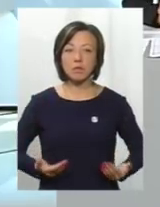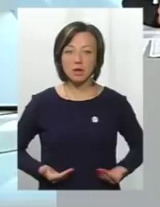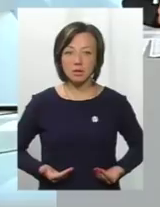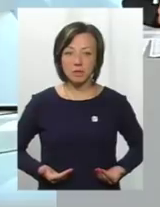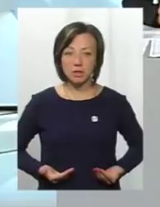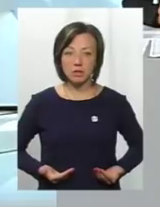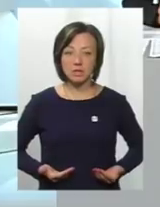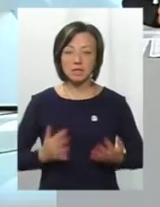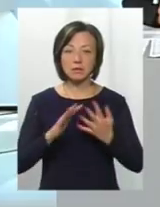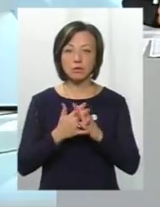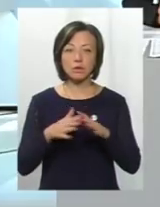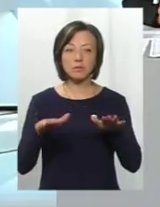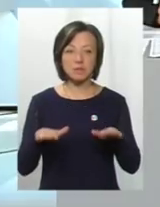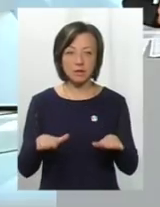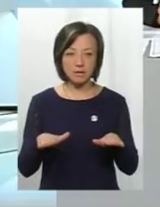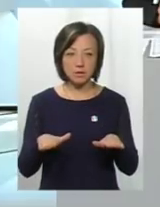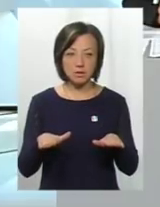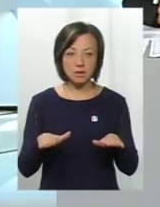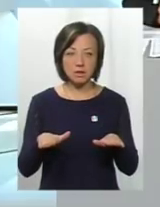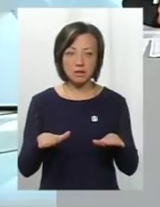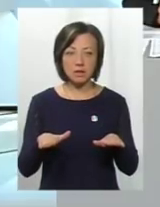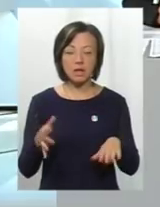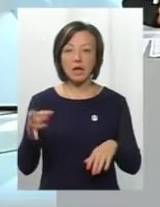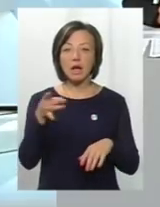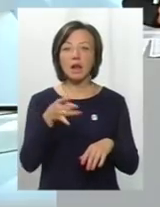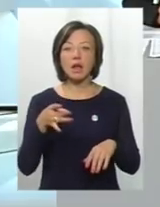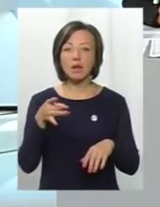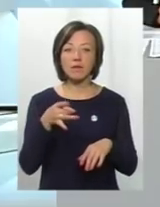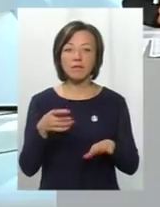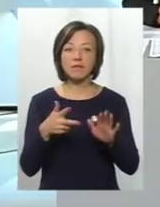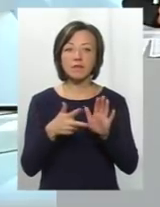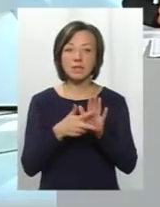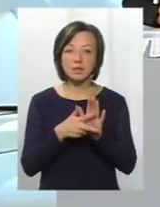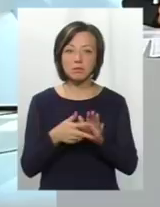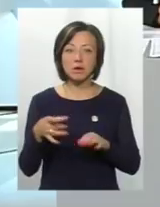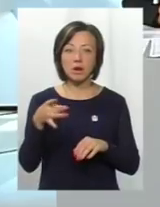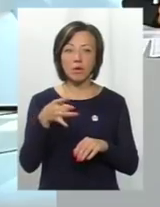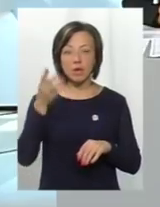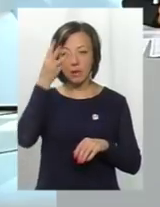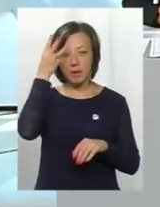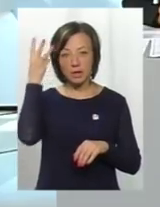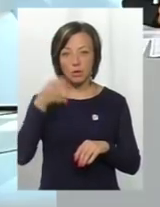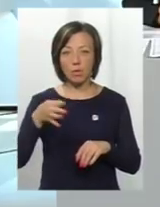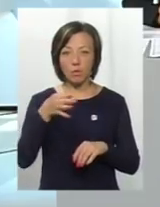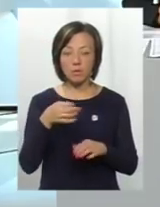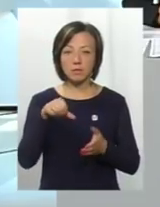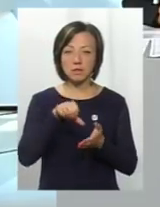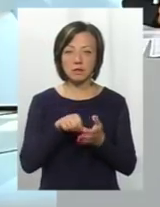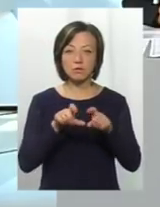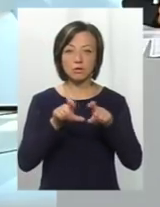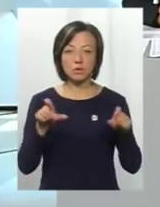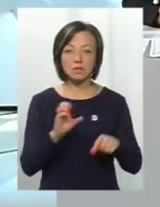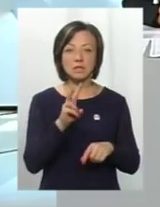сільської місцевості. Які райони там представлені? Вісім районів Хмельницької області представлені у школі